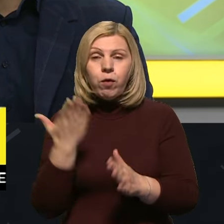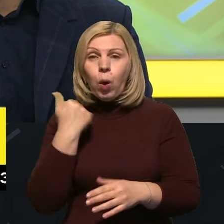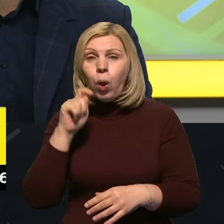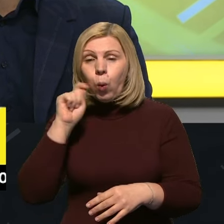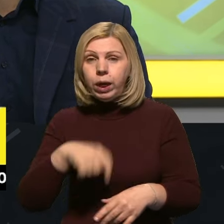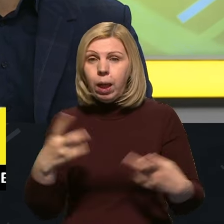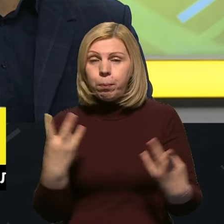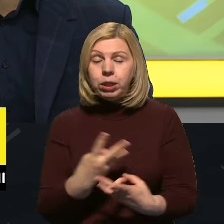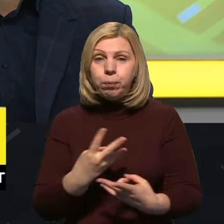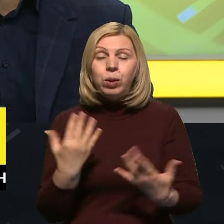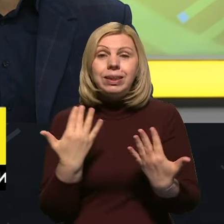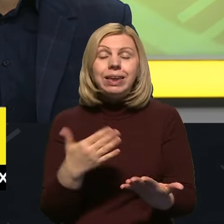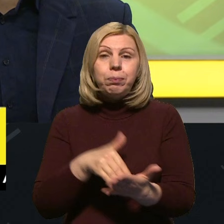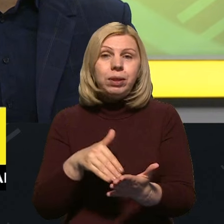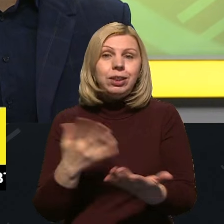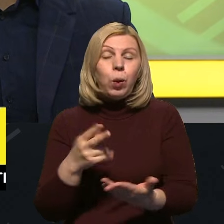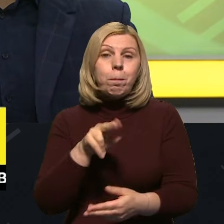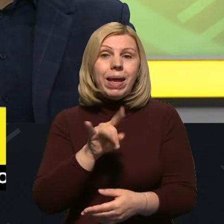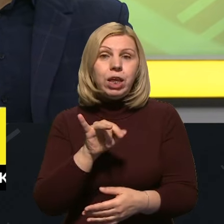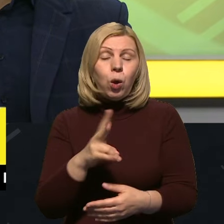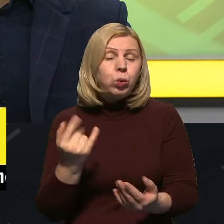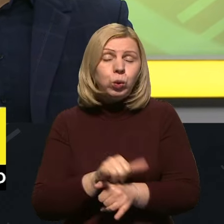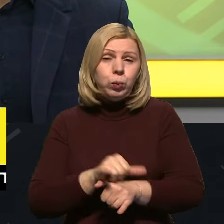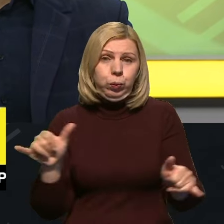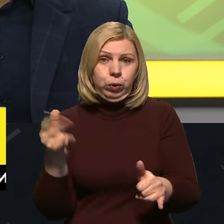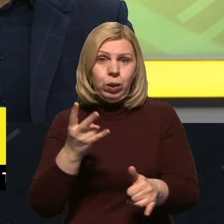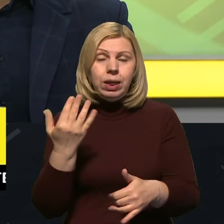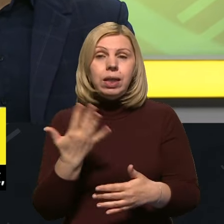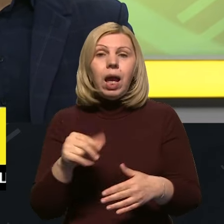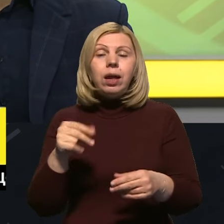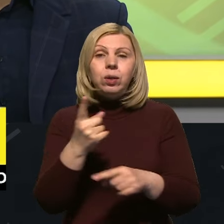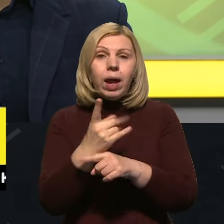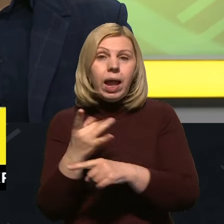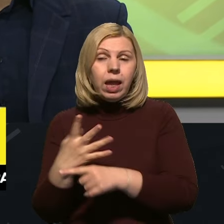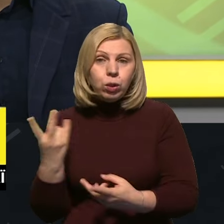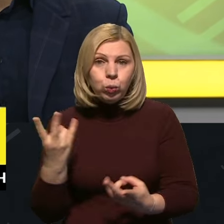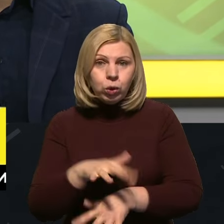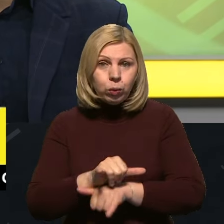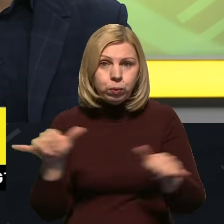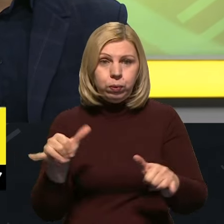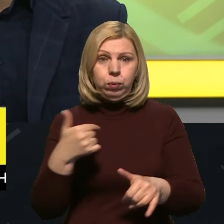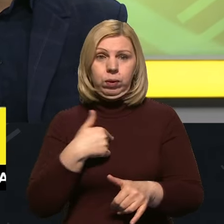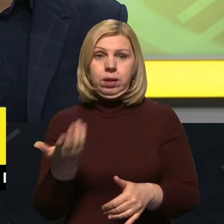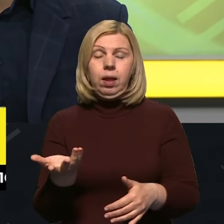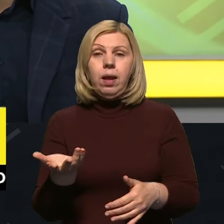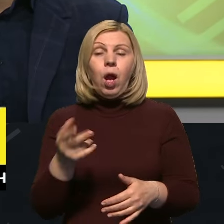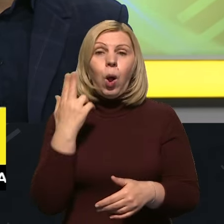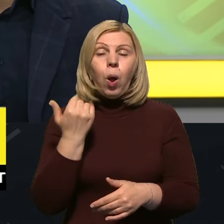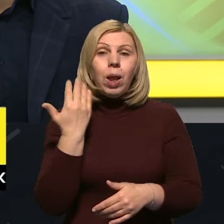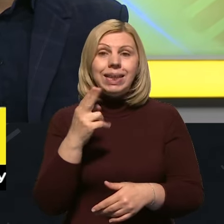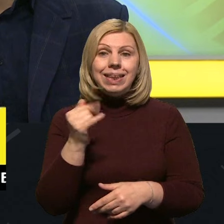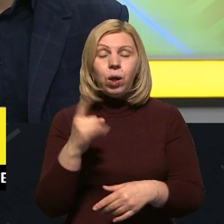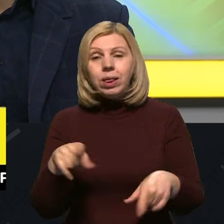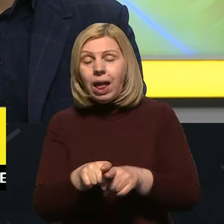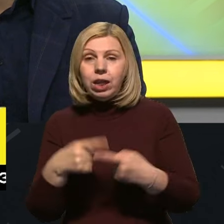потребує значно більшої кількості патріотів, значно більшої кількості зенітних ракет до них, коли Церкон так